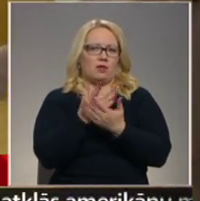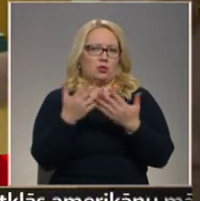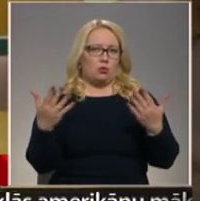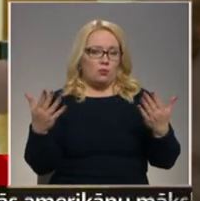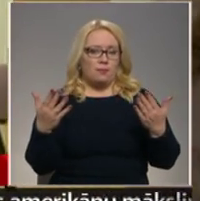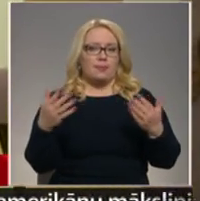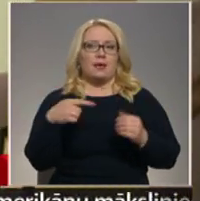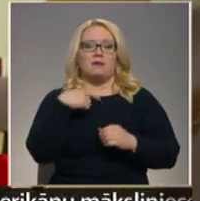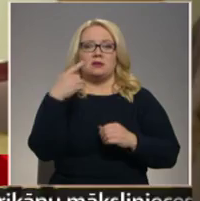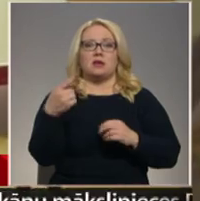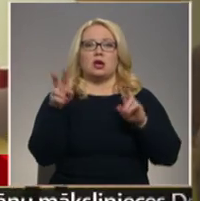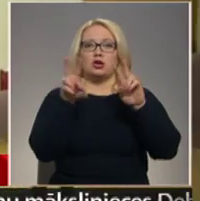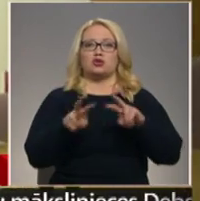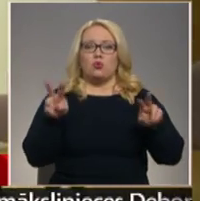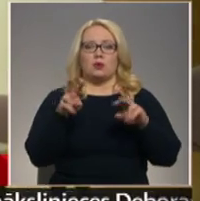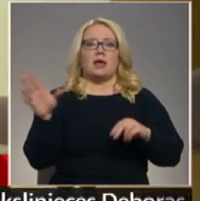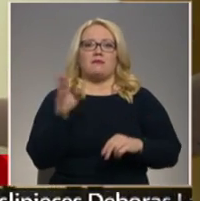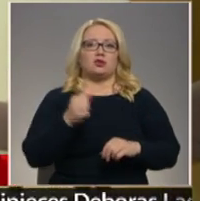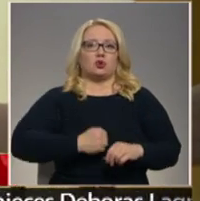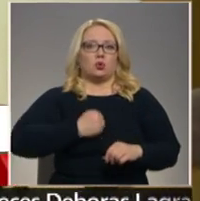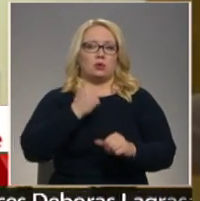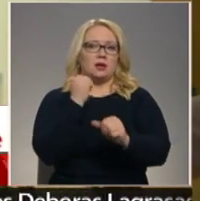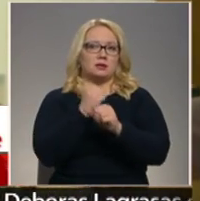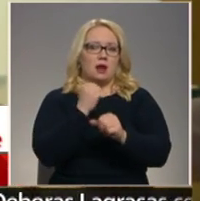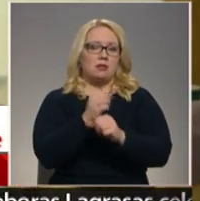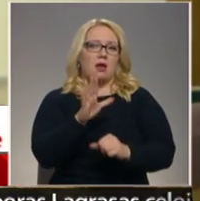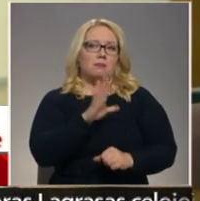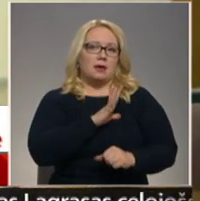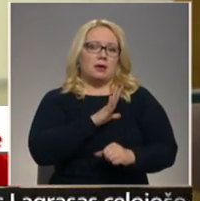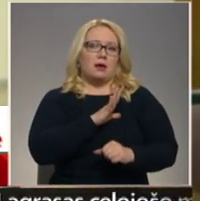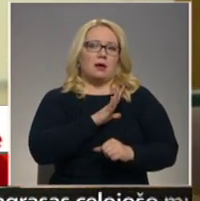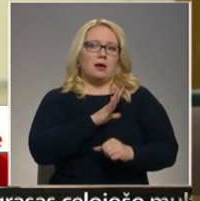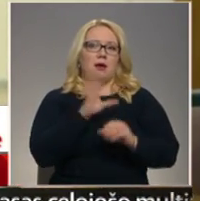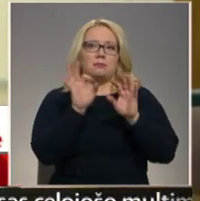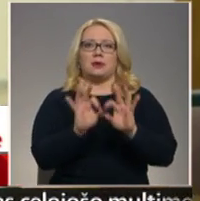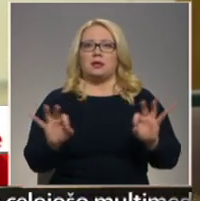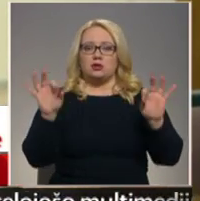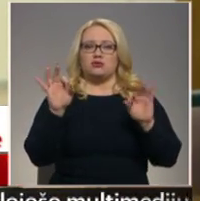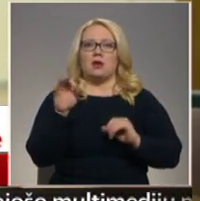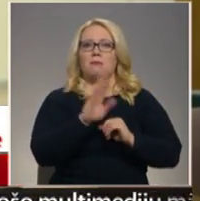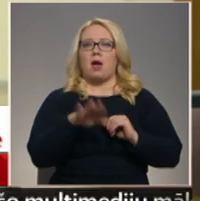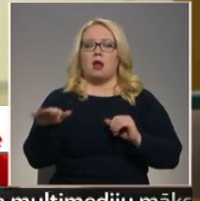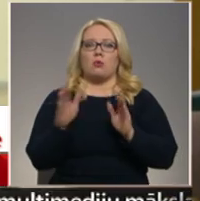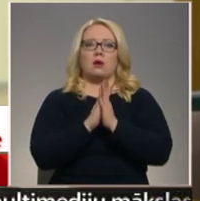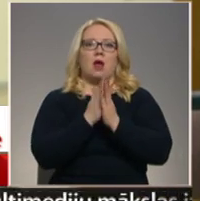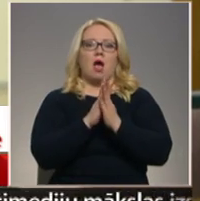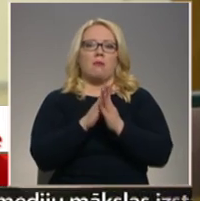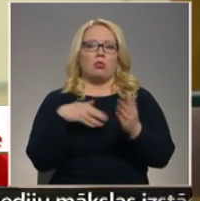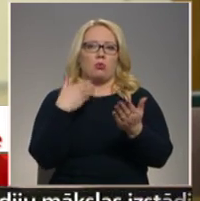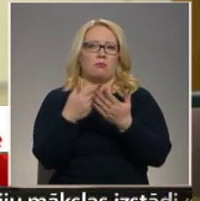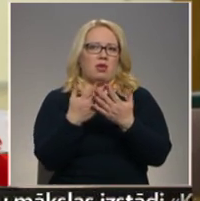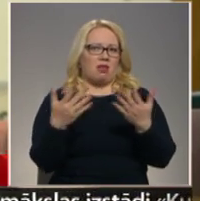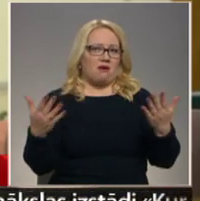Patiesībā žūrija visgrūtāk strādāt noteikti bija ar brīnišķīgo bērnu grāmatu piedāvājumu,